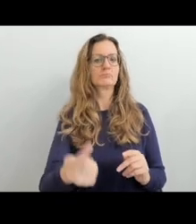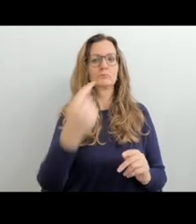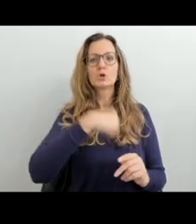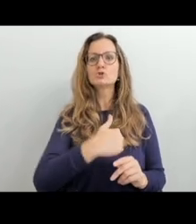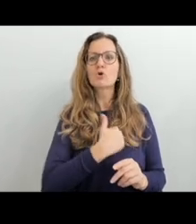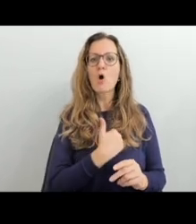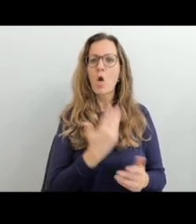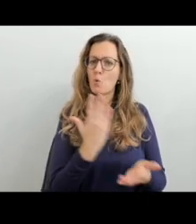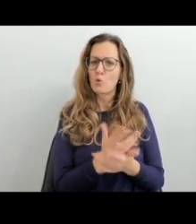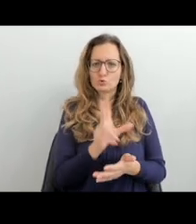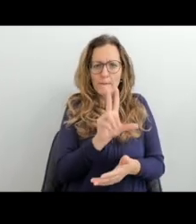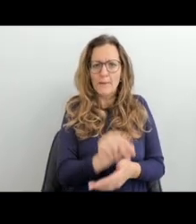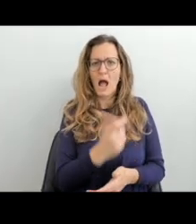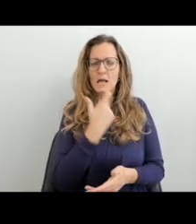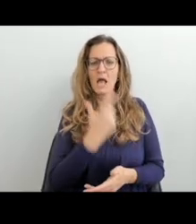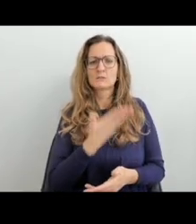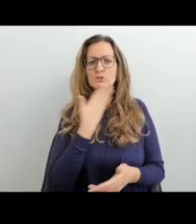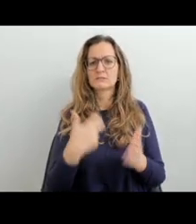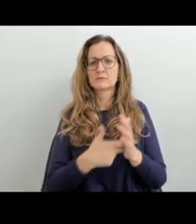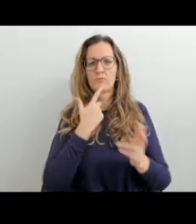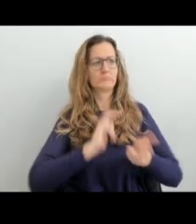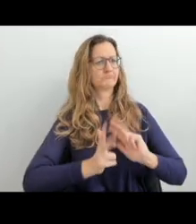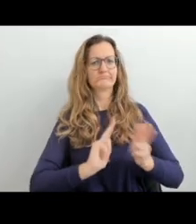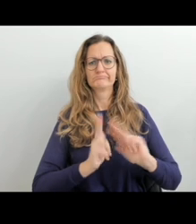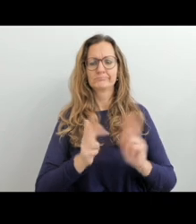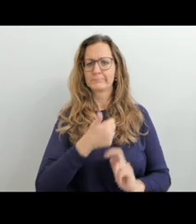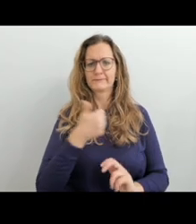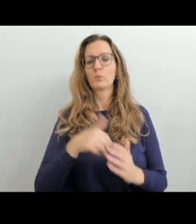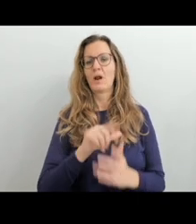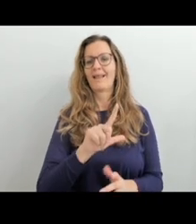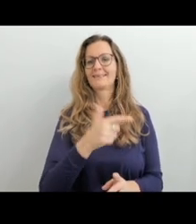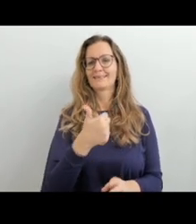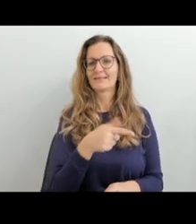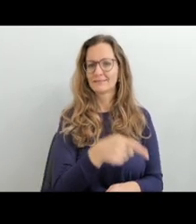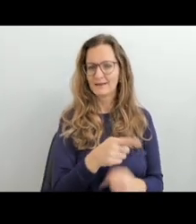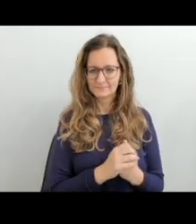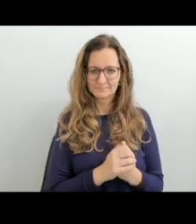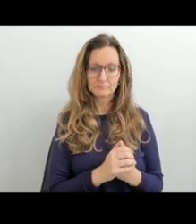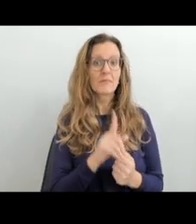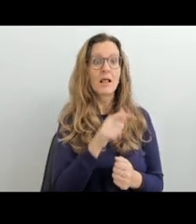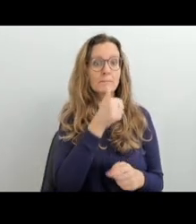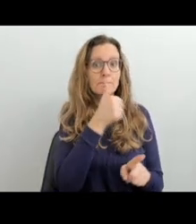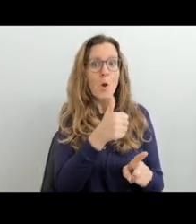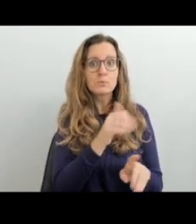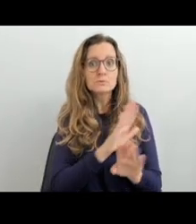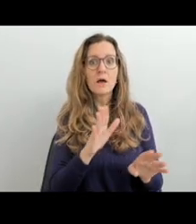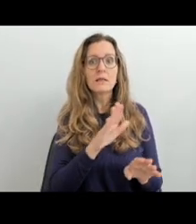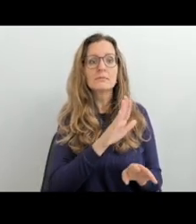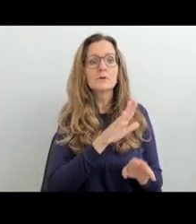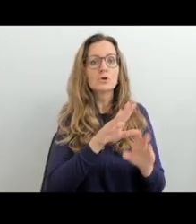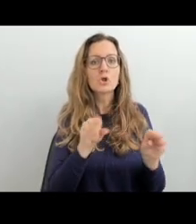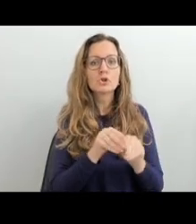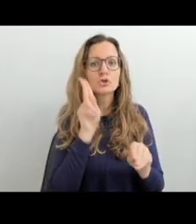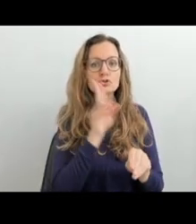kteří s nimi od narození komunikují v českém znakovém jazyce a ve chvíli, kdy nastoupí na základní školu, tak český znakový jazyk mají plně